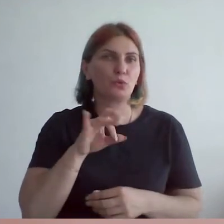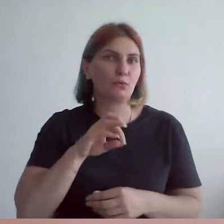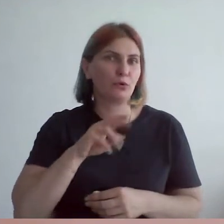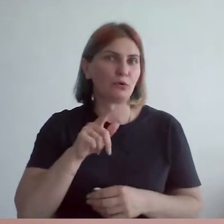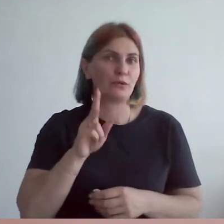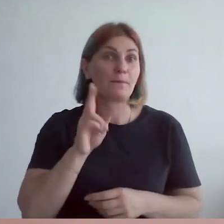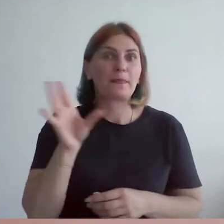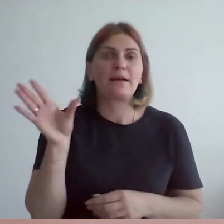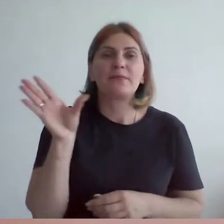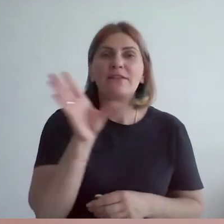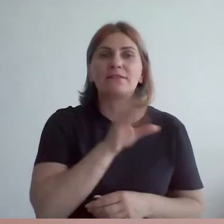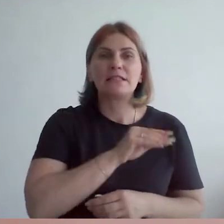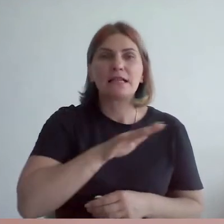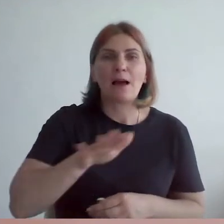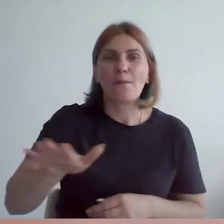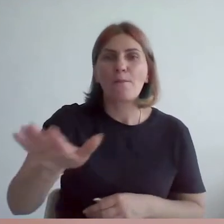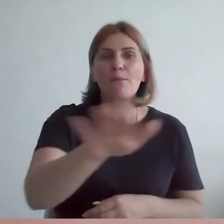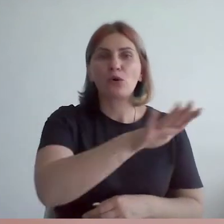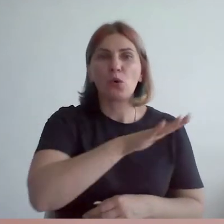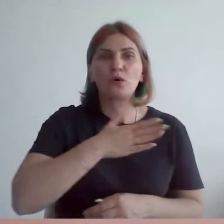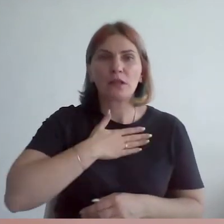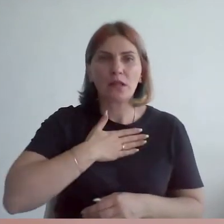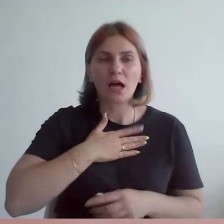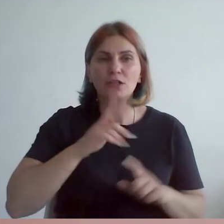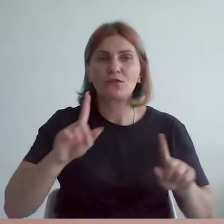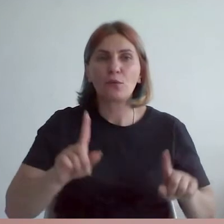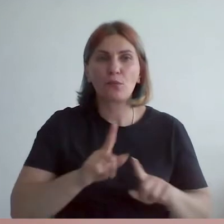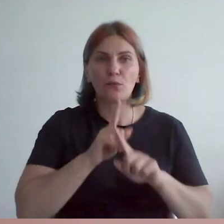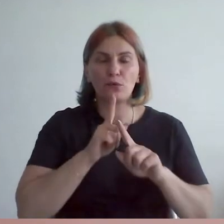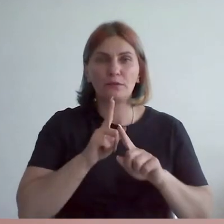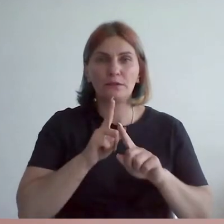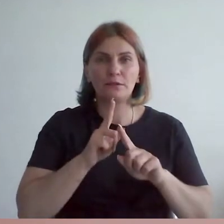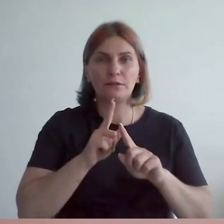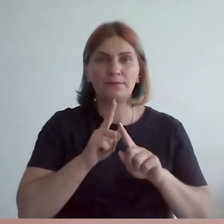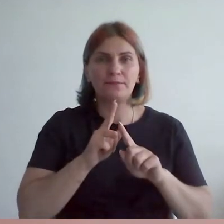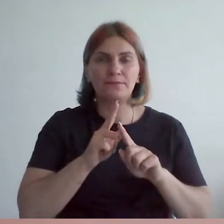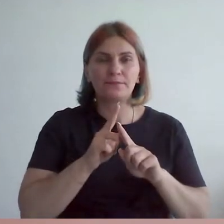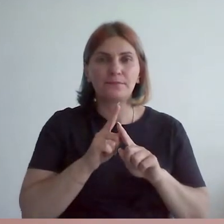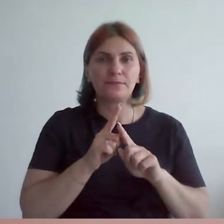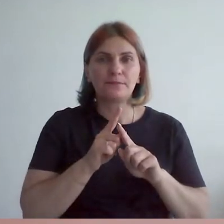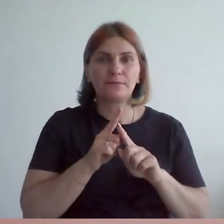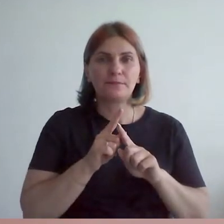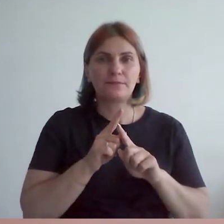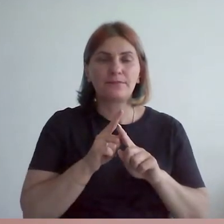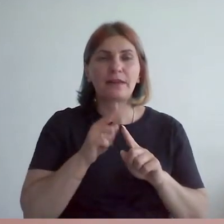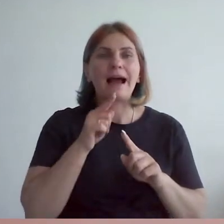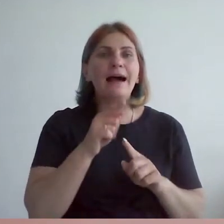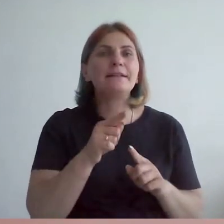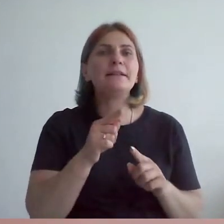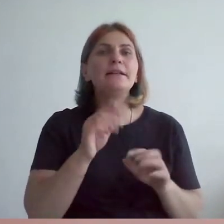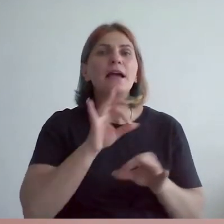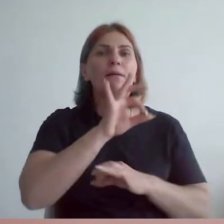Все пространства в нашем музее, они созданы архитектором